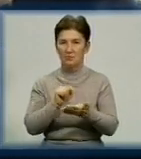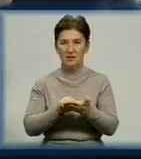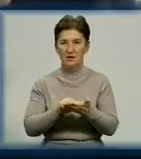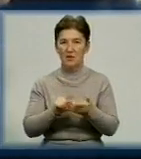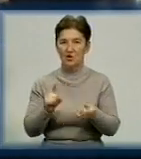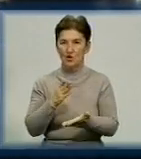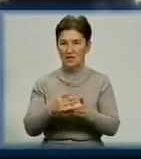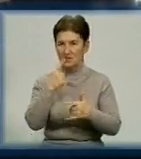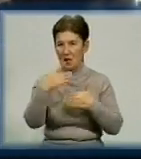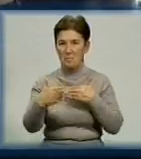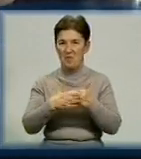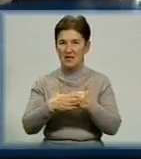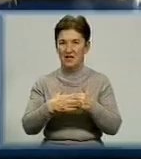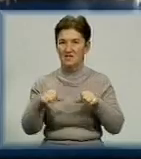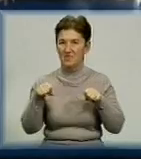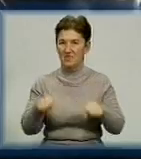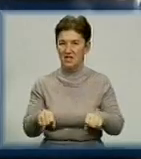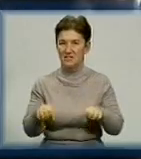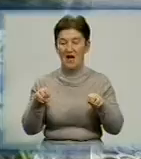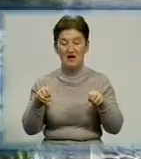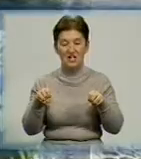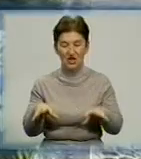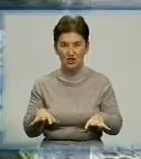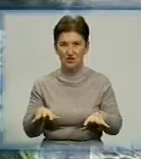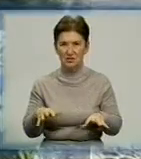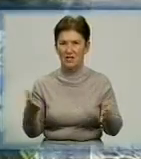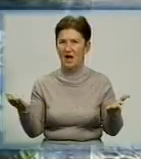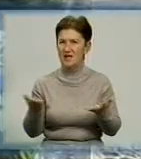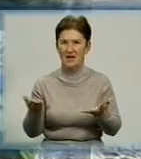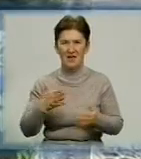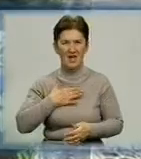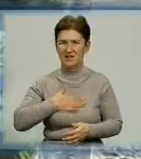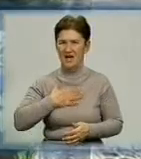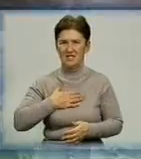перед владою, вирішення, яким не задоволені чорнобильці.